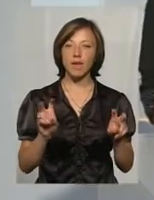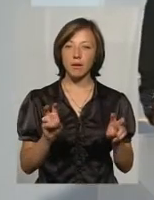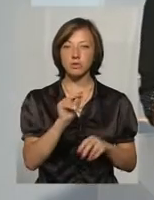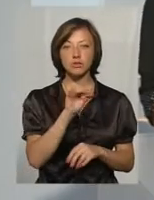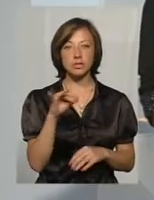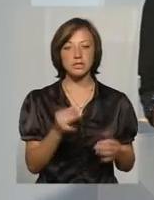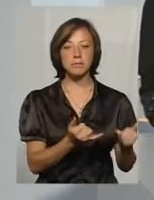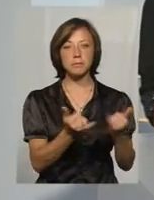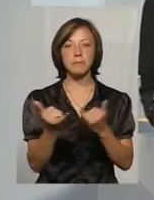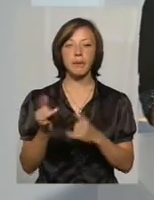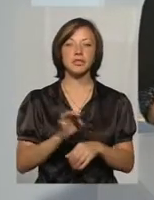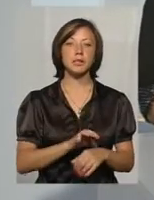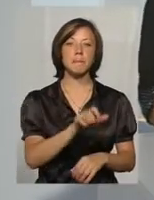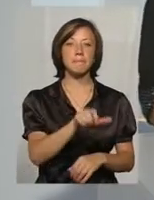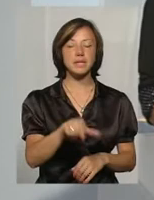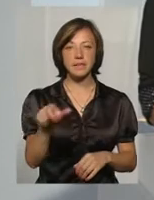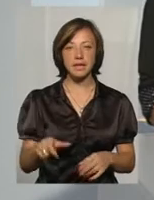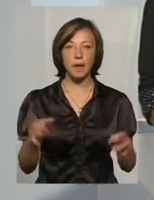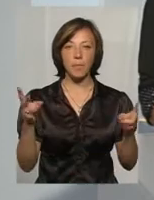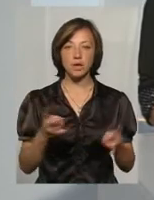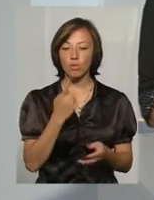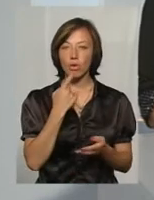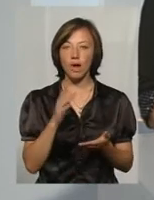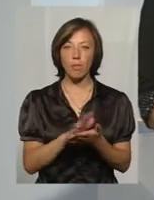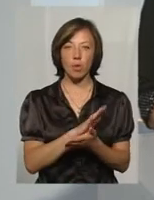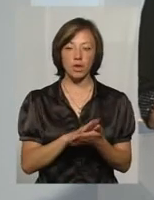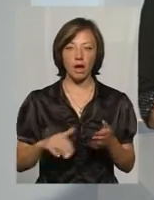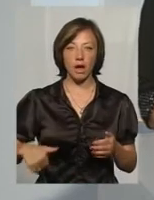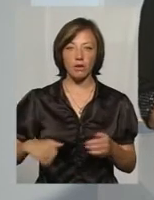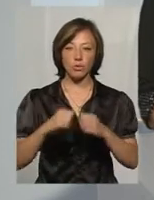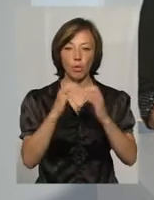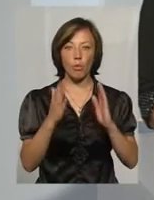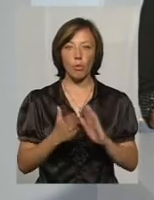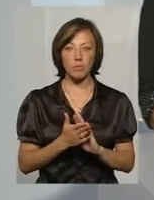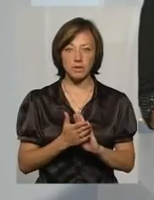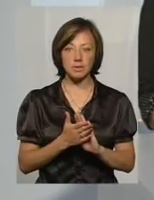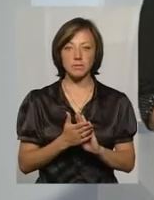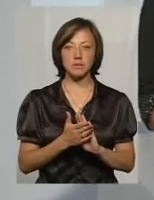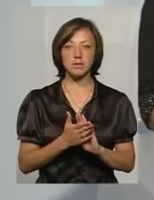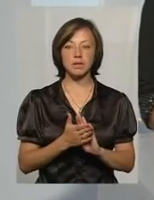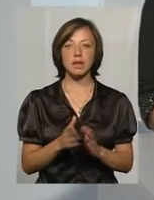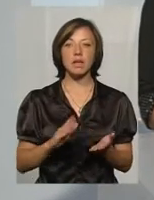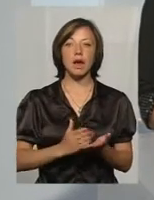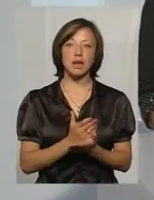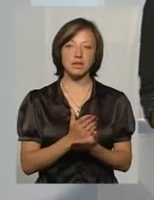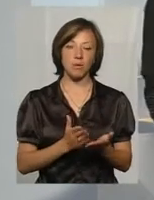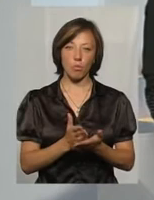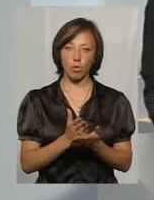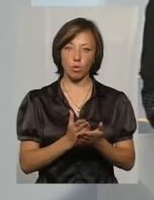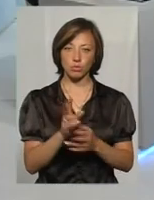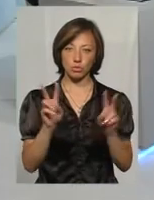Чи забезпечені пацієнти, які потребують гемодіалізу сьогодні усім комплексом якісних послуг?